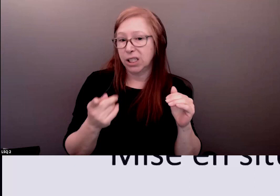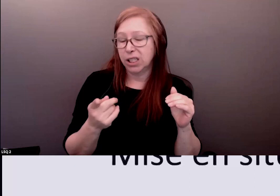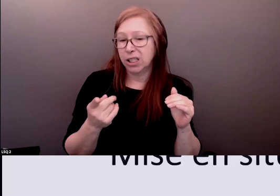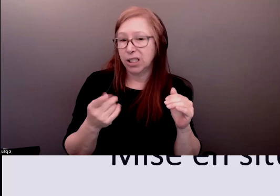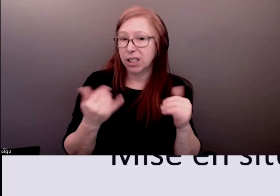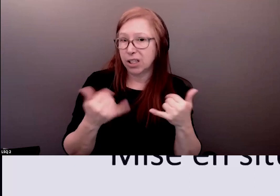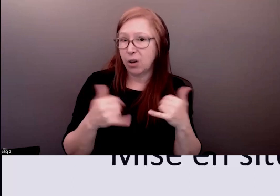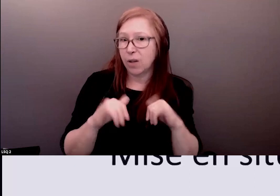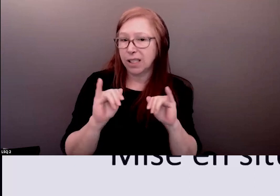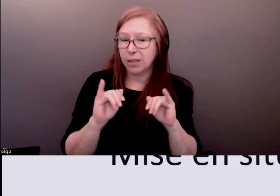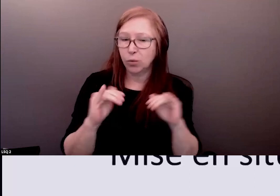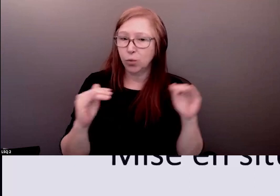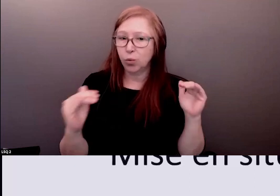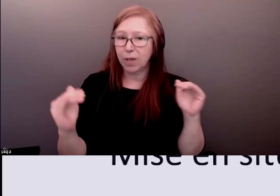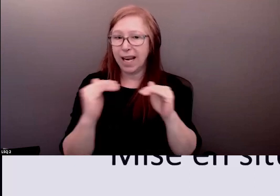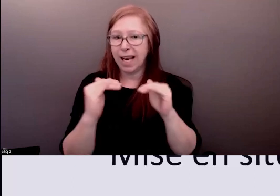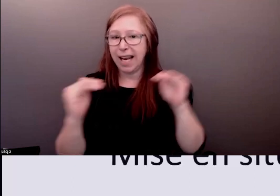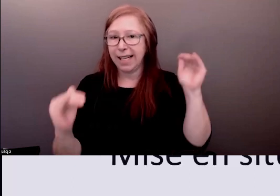sont invisibles